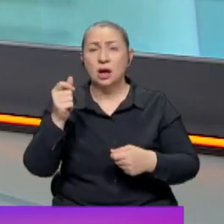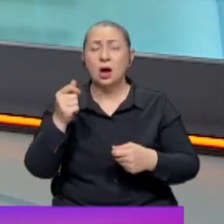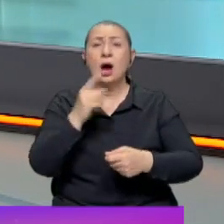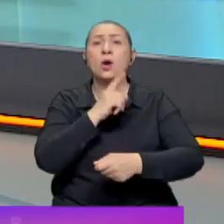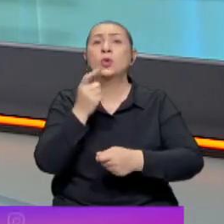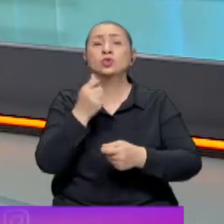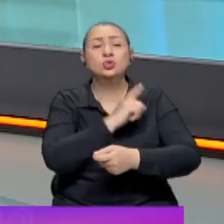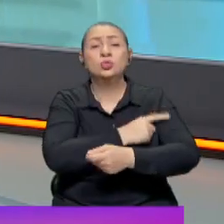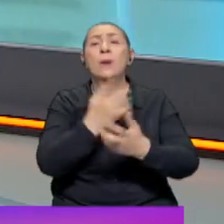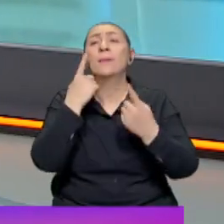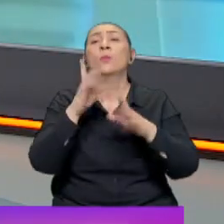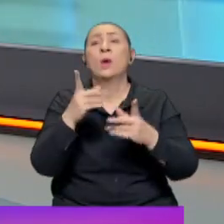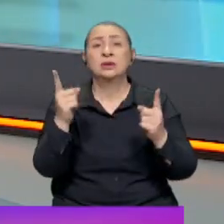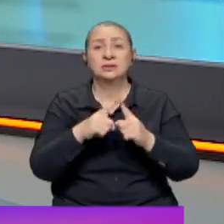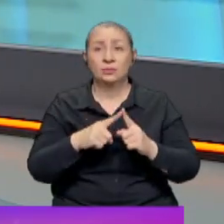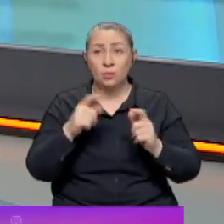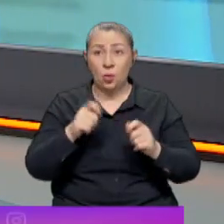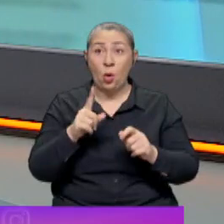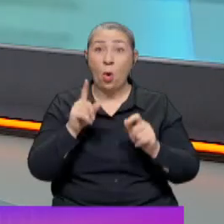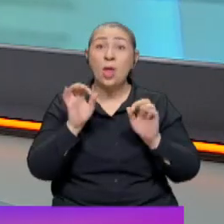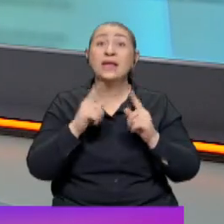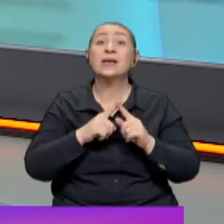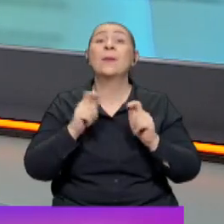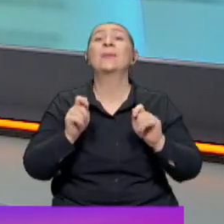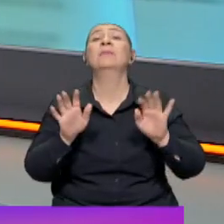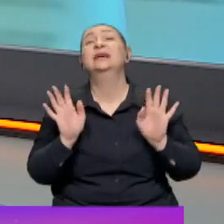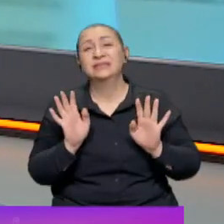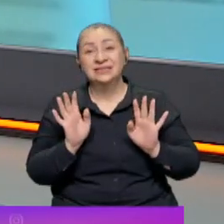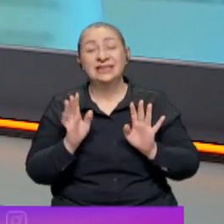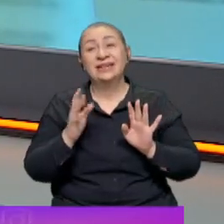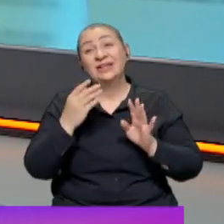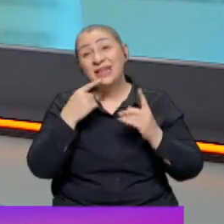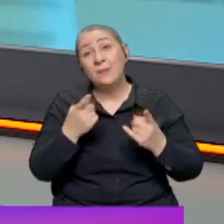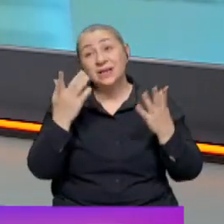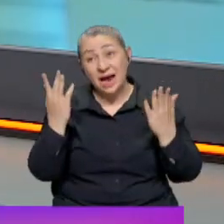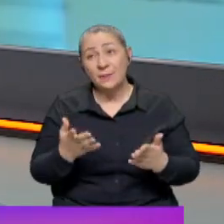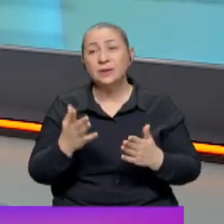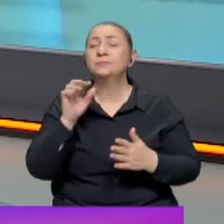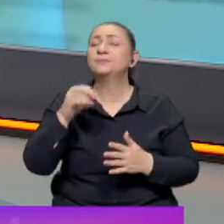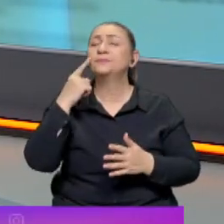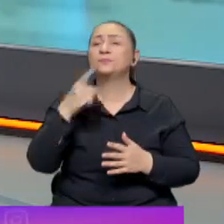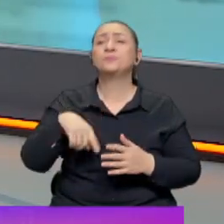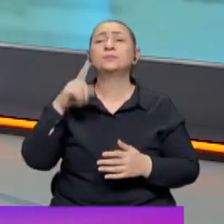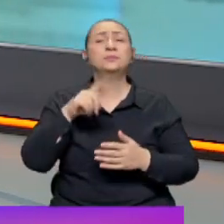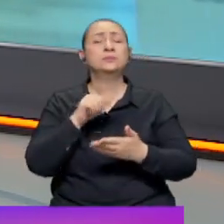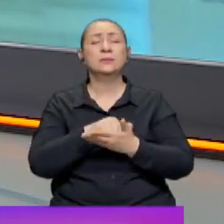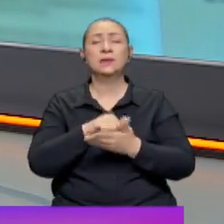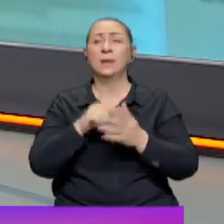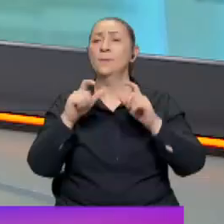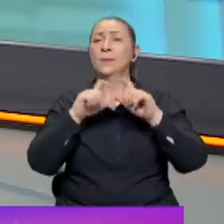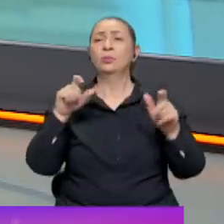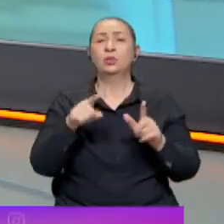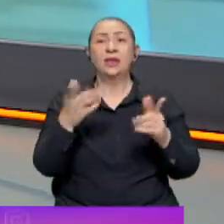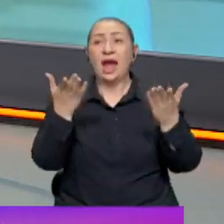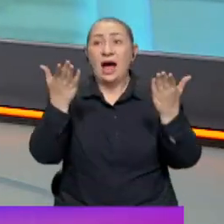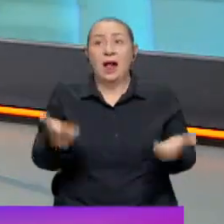bakılmadan bu hesaplar yapılıyor. Hesap öyle yapılmaz aslında denilmesine dağmen. Şimdi bakalım bir gün gazetesi manşeti